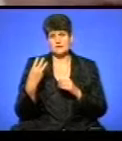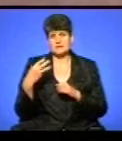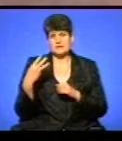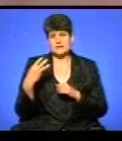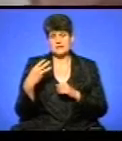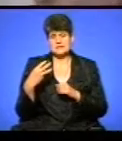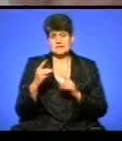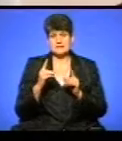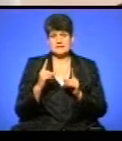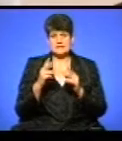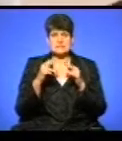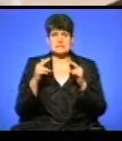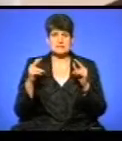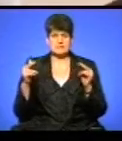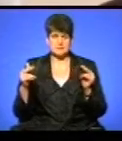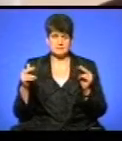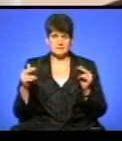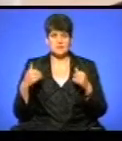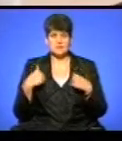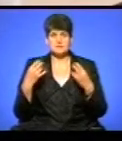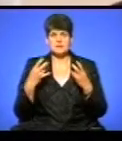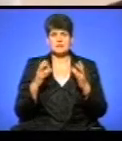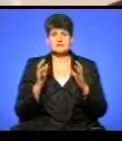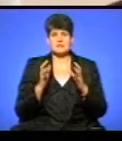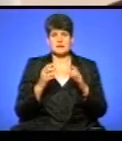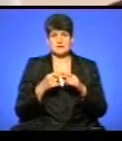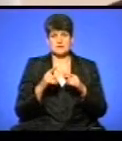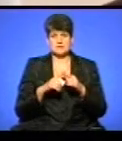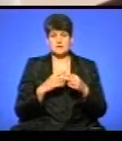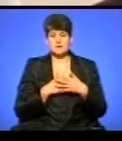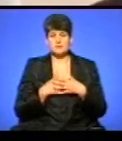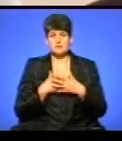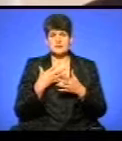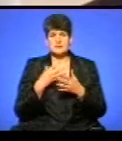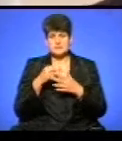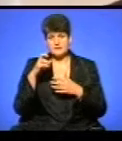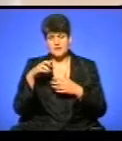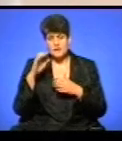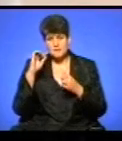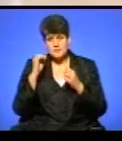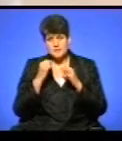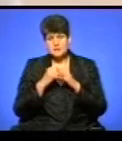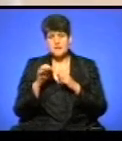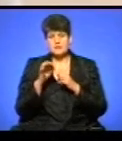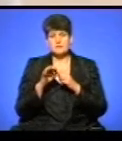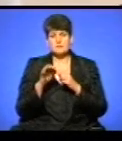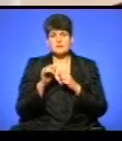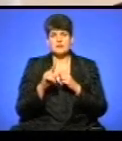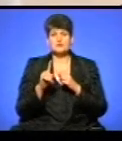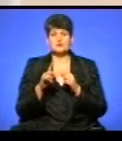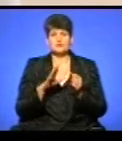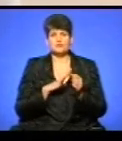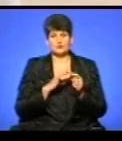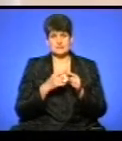тільки замків. Нам треба зберігати це, любити свій край, пам'ятати про те, що було на